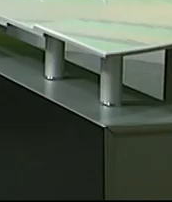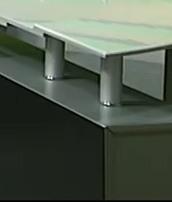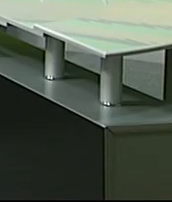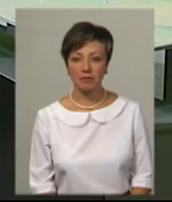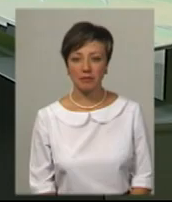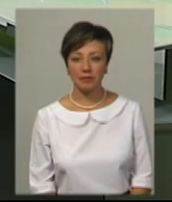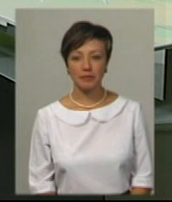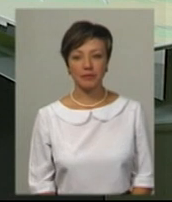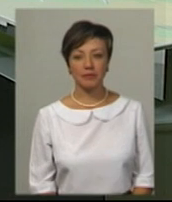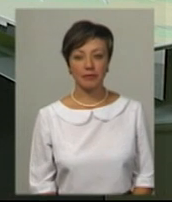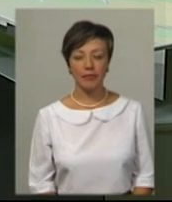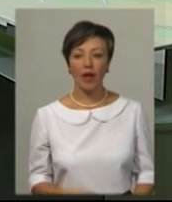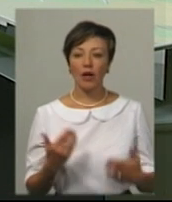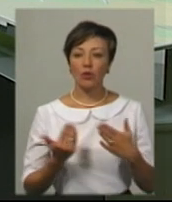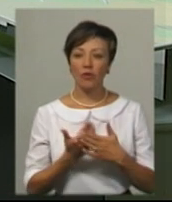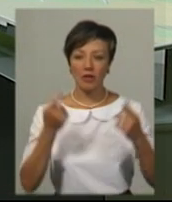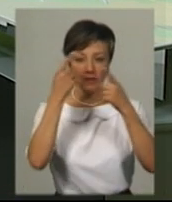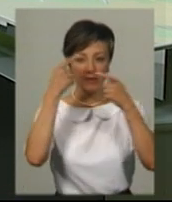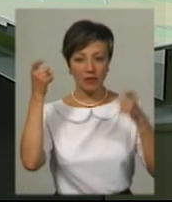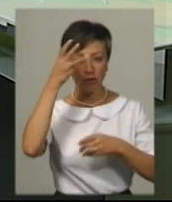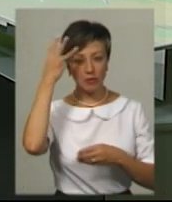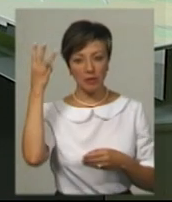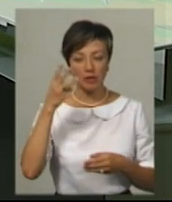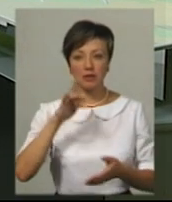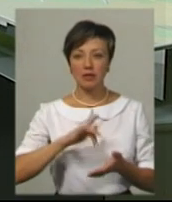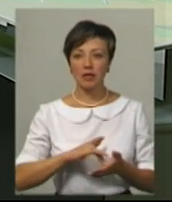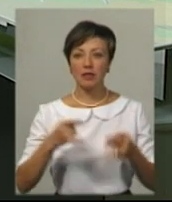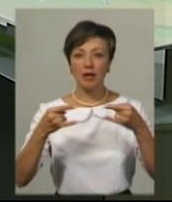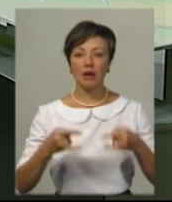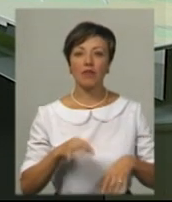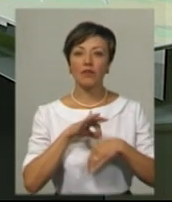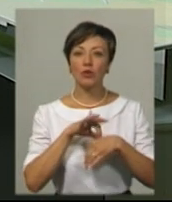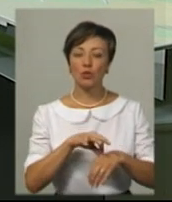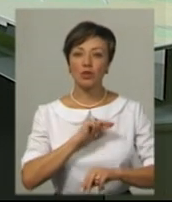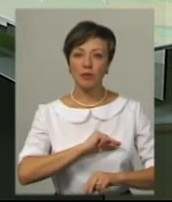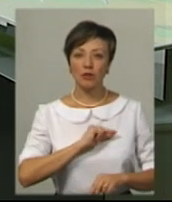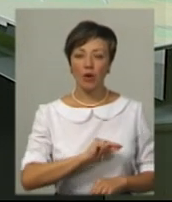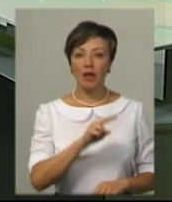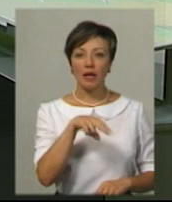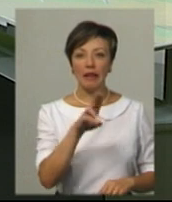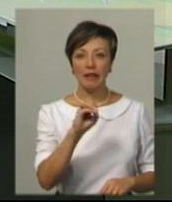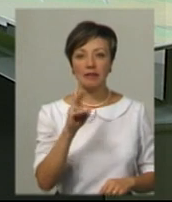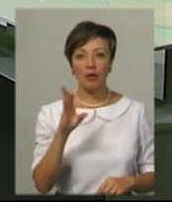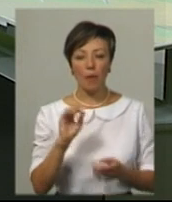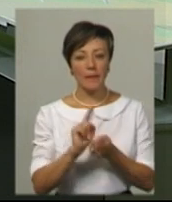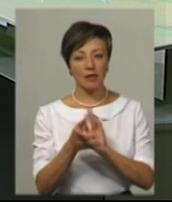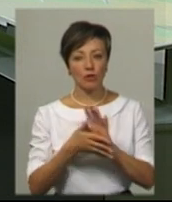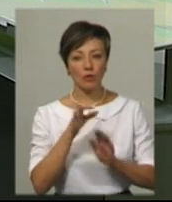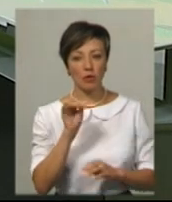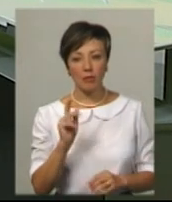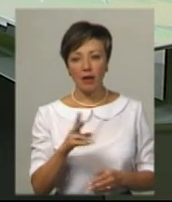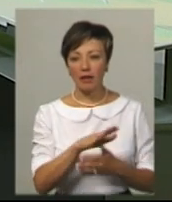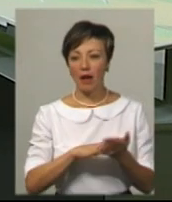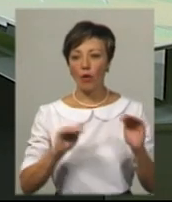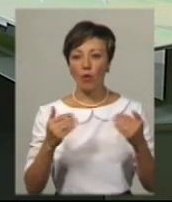Музика Новини в ефірі у ЯПоділля. У студії для вас працюють ведуча Дарина Денисенко, перехат на жестову мову Ольга Рибак. Далі